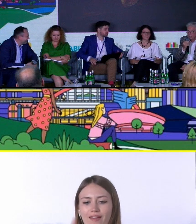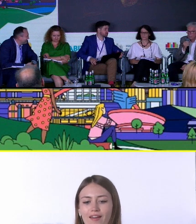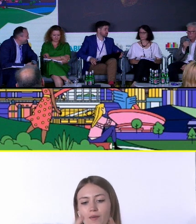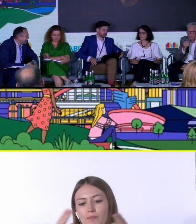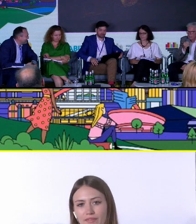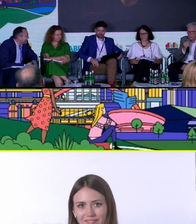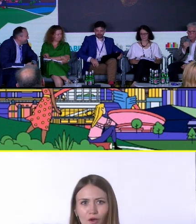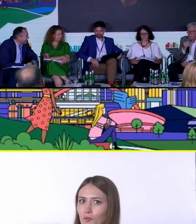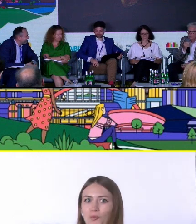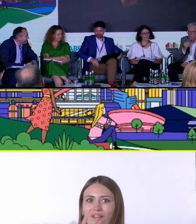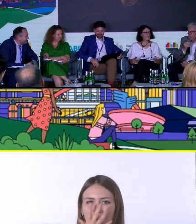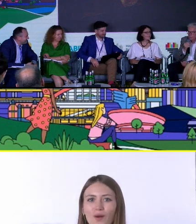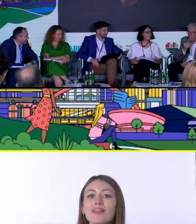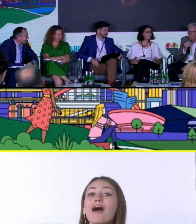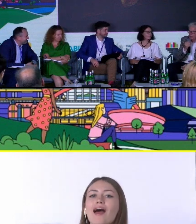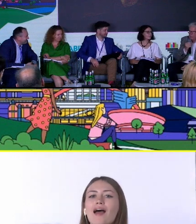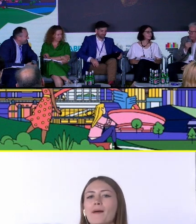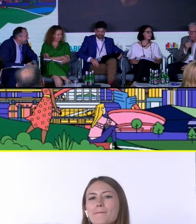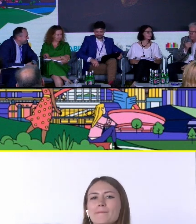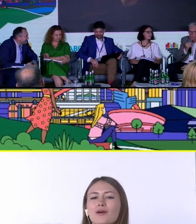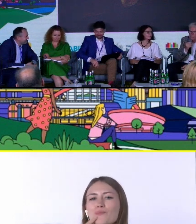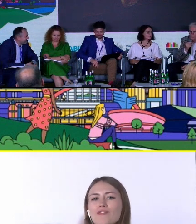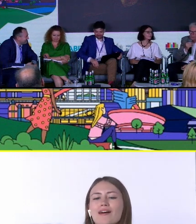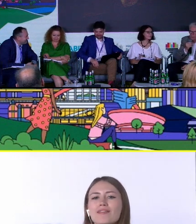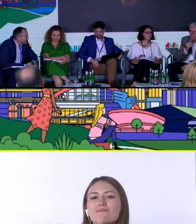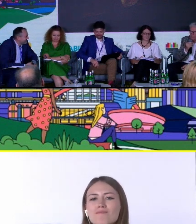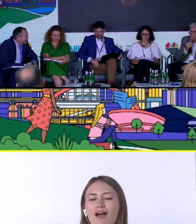To mówi o tym, jak my mało jesteśmy wrażliwi.